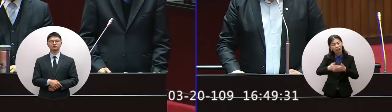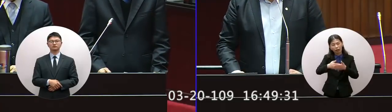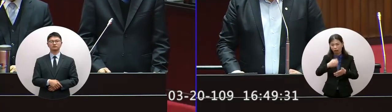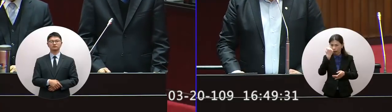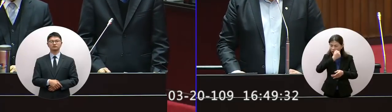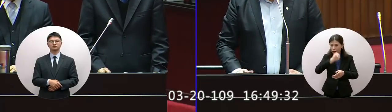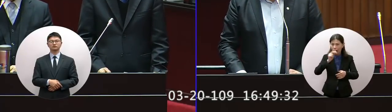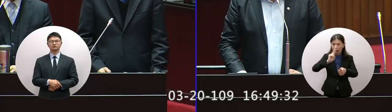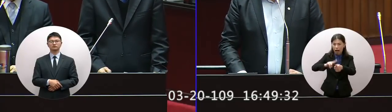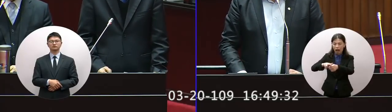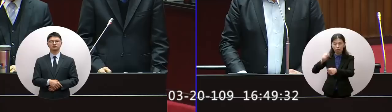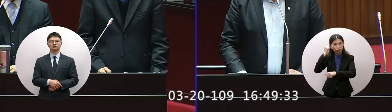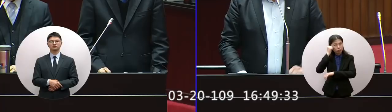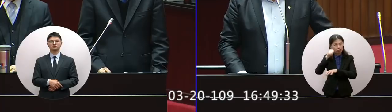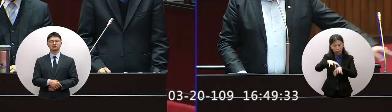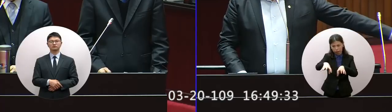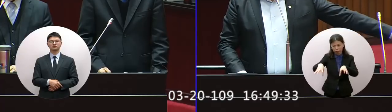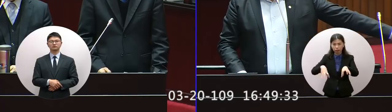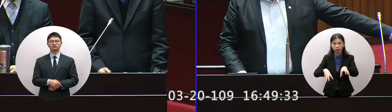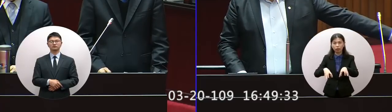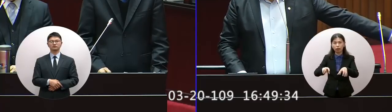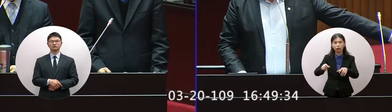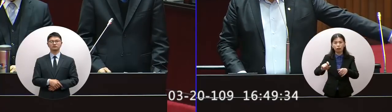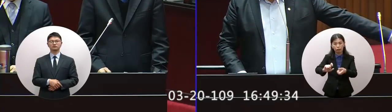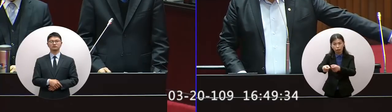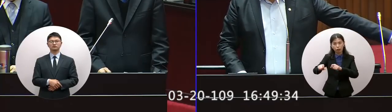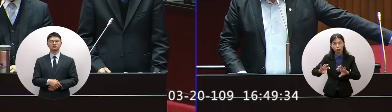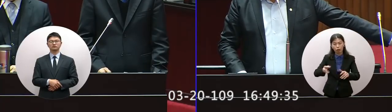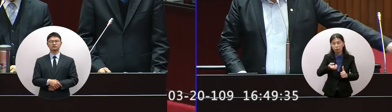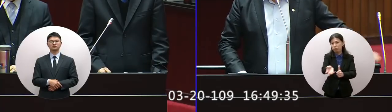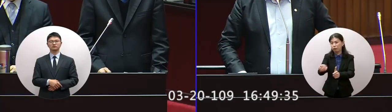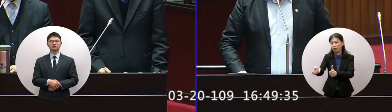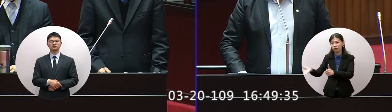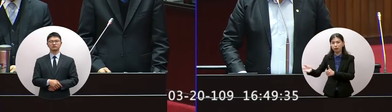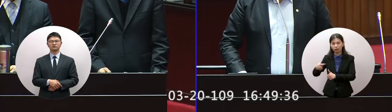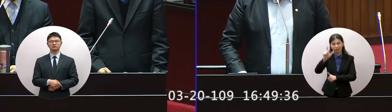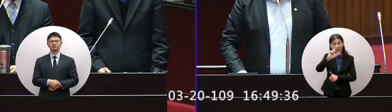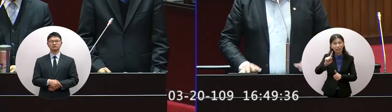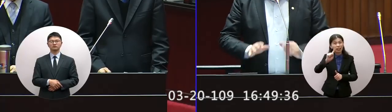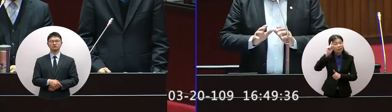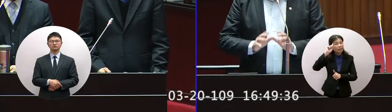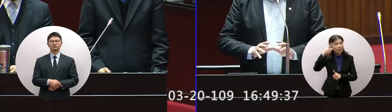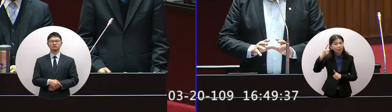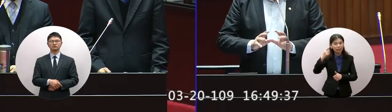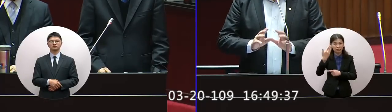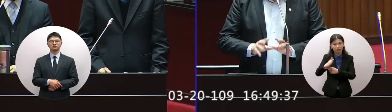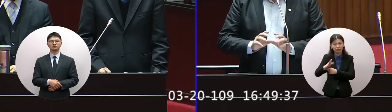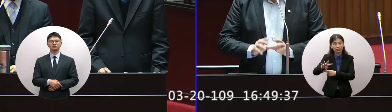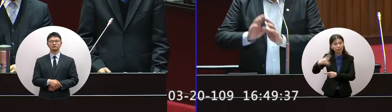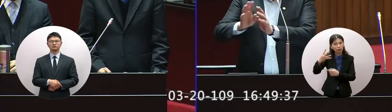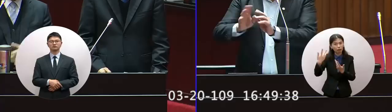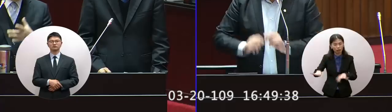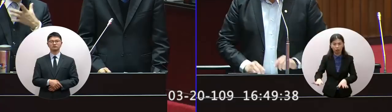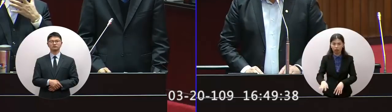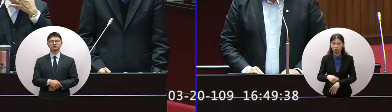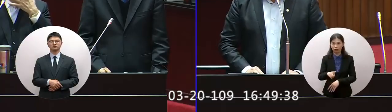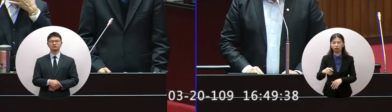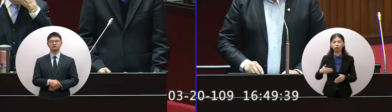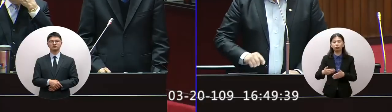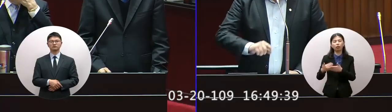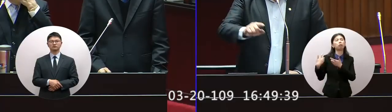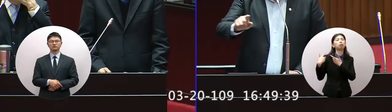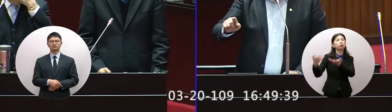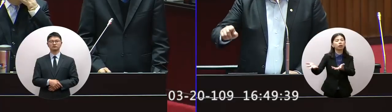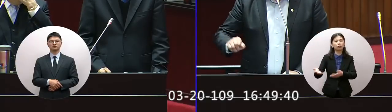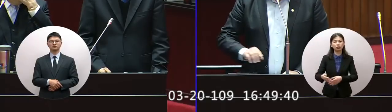多散歐文就不會他們搬啊我看義大利一氣一天死四百多個人就這個國家不只要把病毒怪給別人